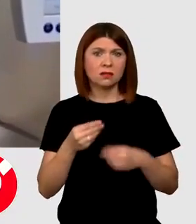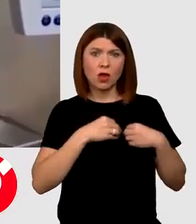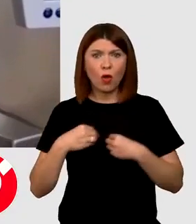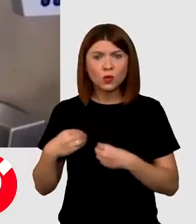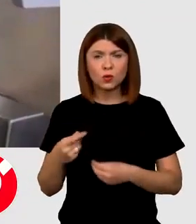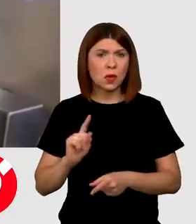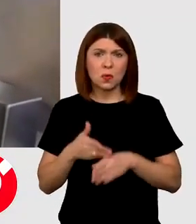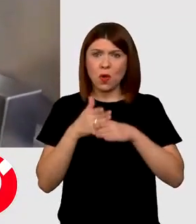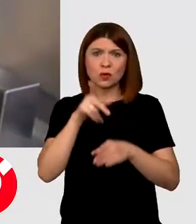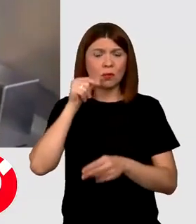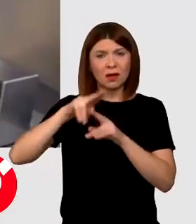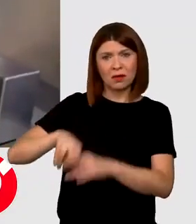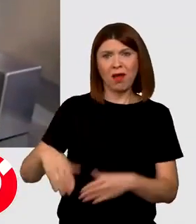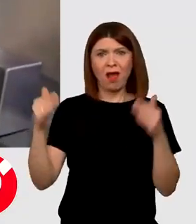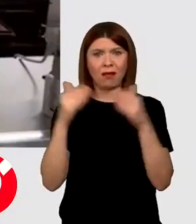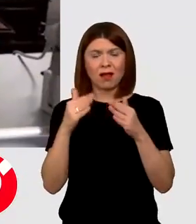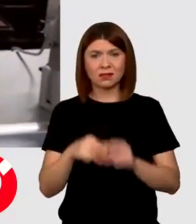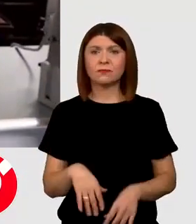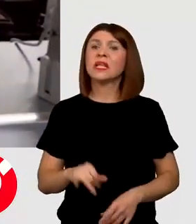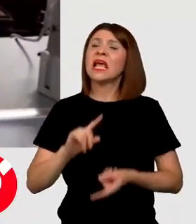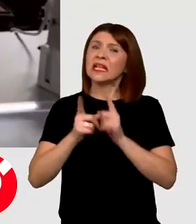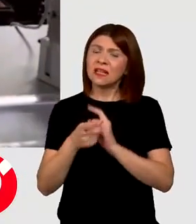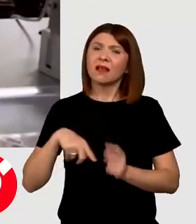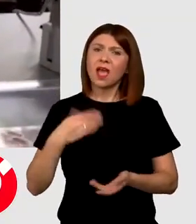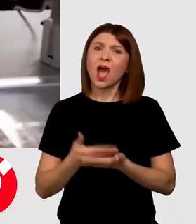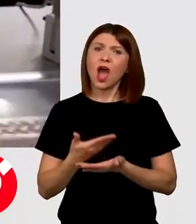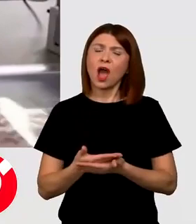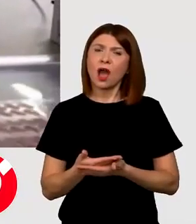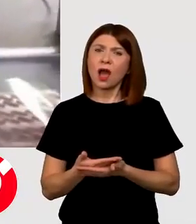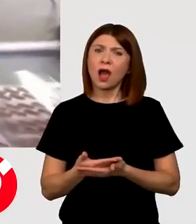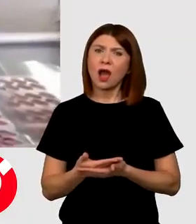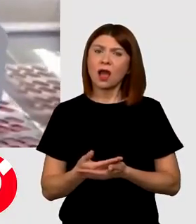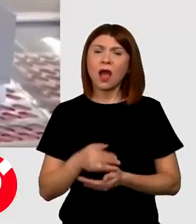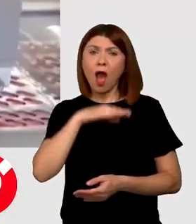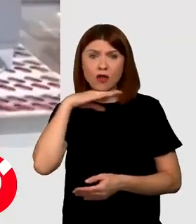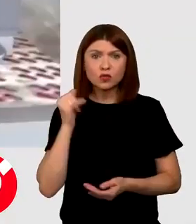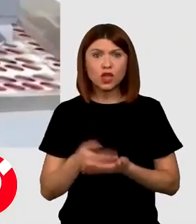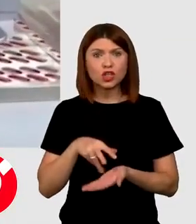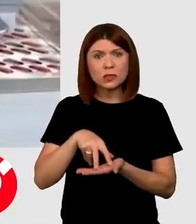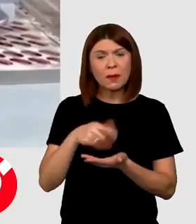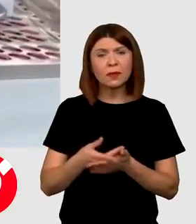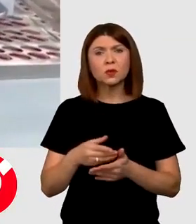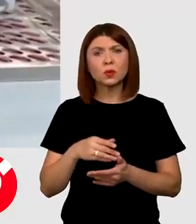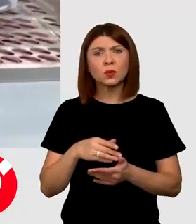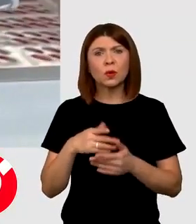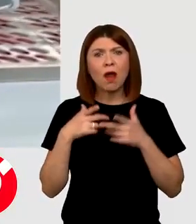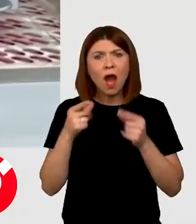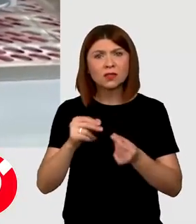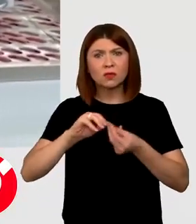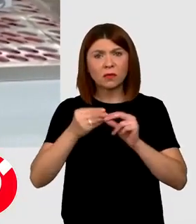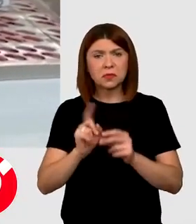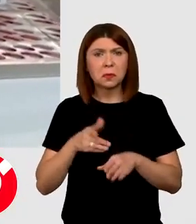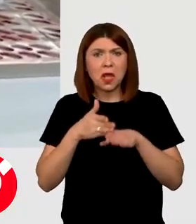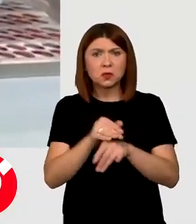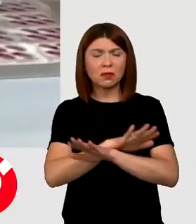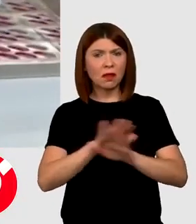nimic pe pacienții care rămân acasă. Cu siguranță. Totuși este suficient acest pas pentru a rezolva problema sau nu ne ajută